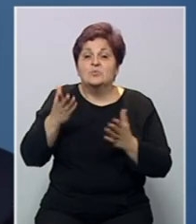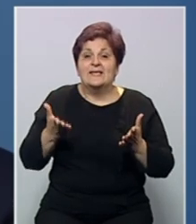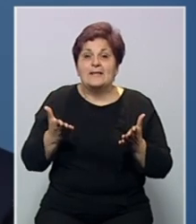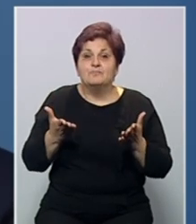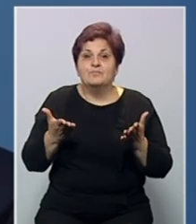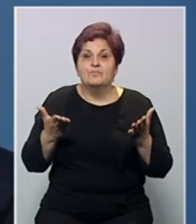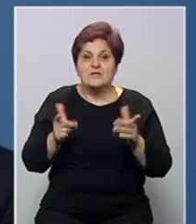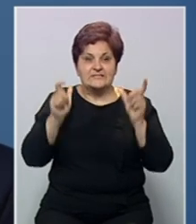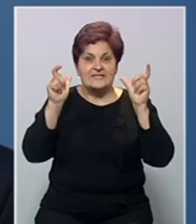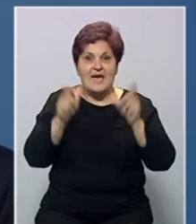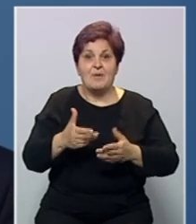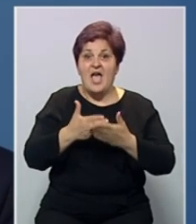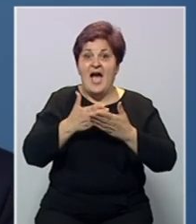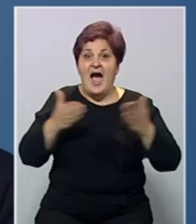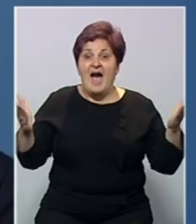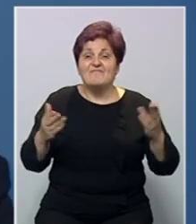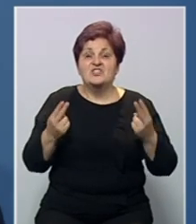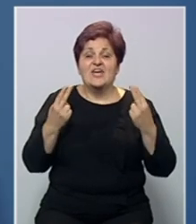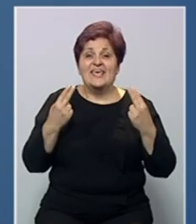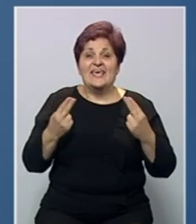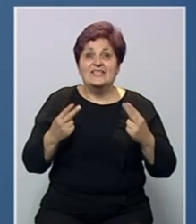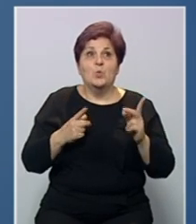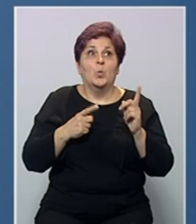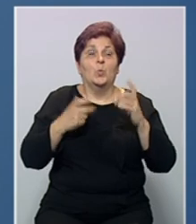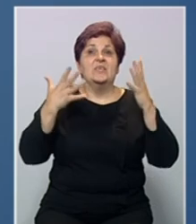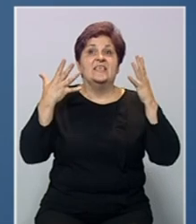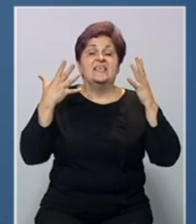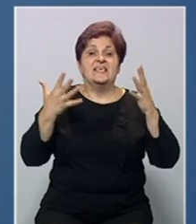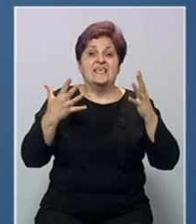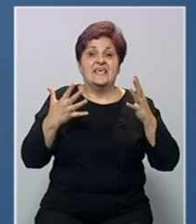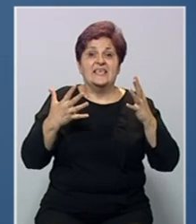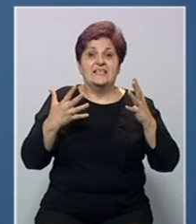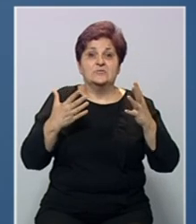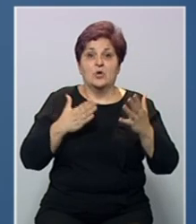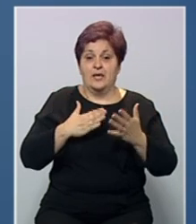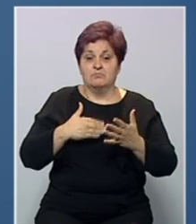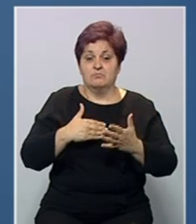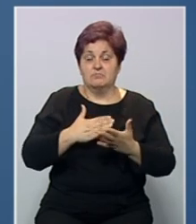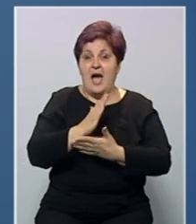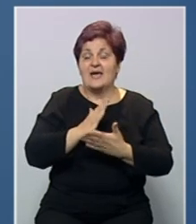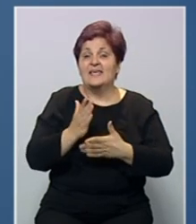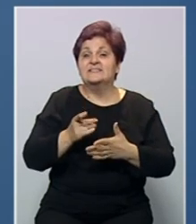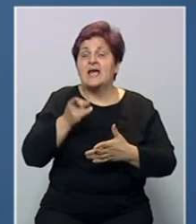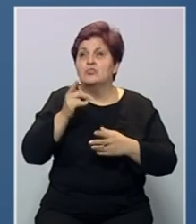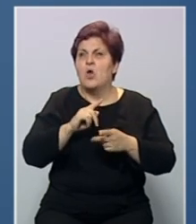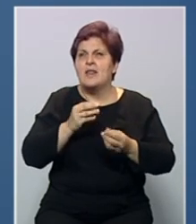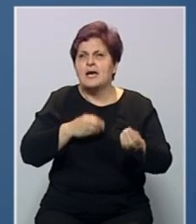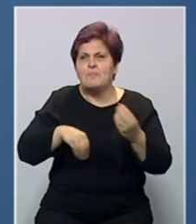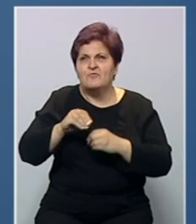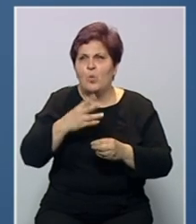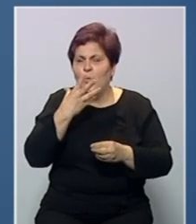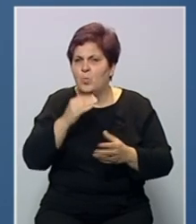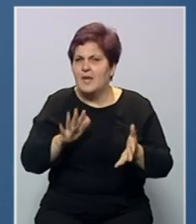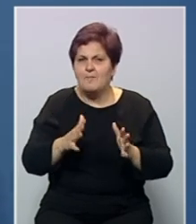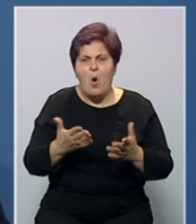blokadom najvećeg iznosa u povijesti Ureda. To je neka protuvrijednost u kunama